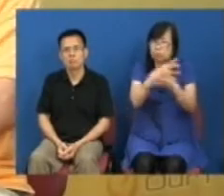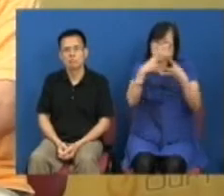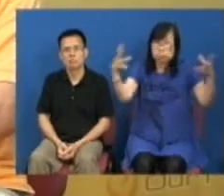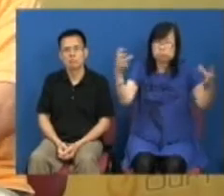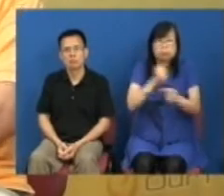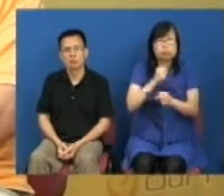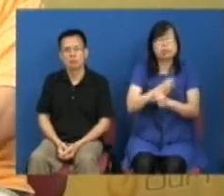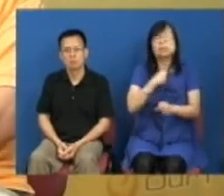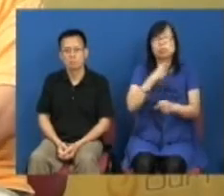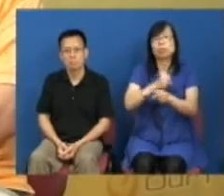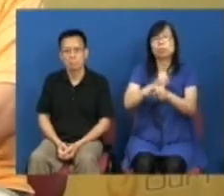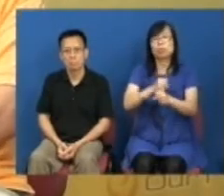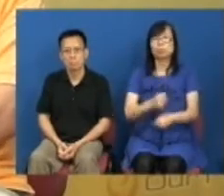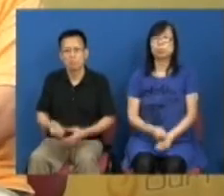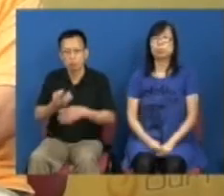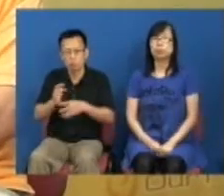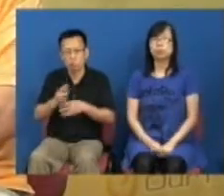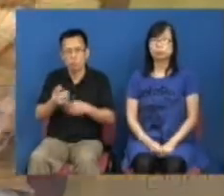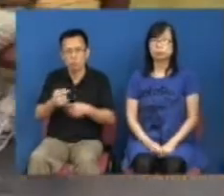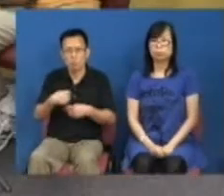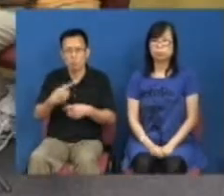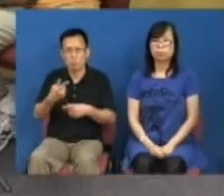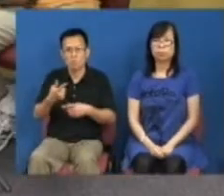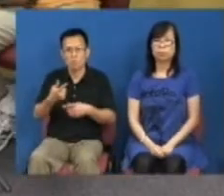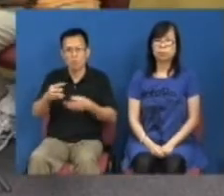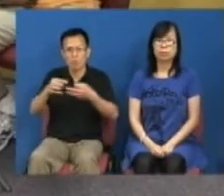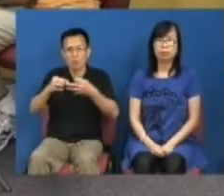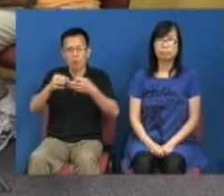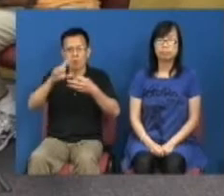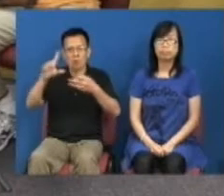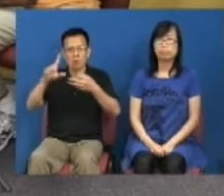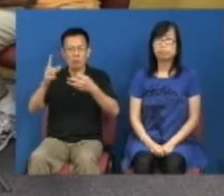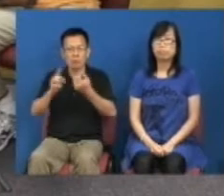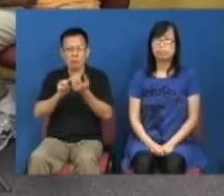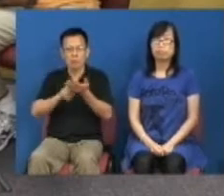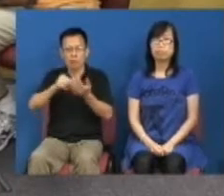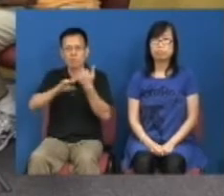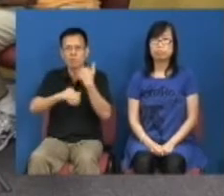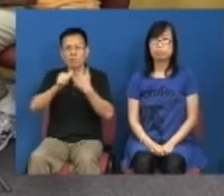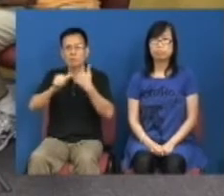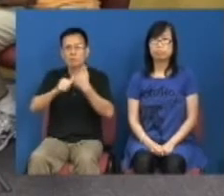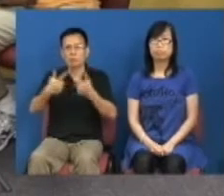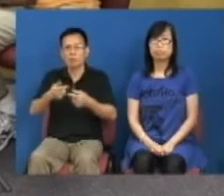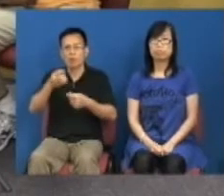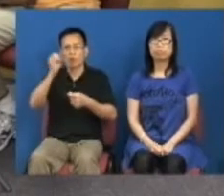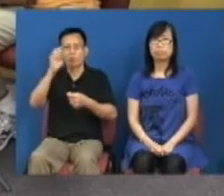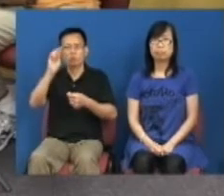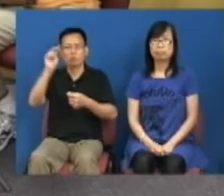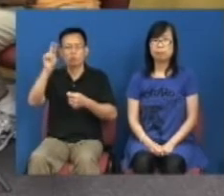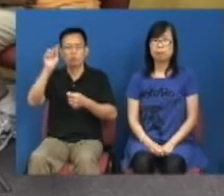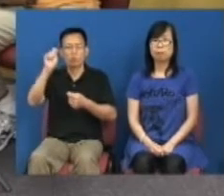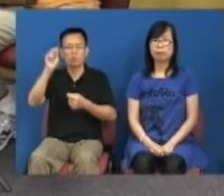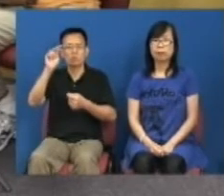有大量的工作要做所以我们曾经刘慧卿也提过一个意见我们RTV有很多种种的节目